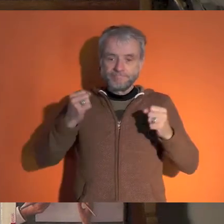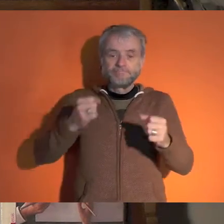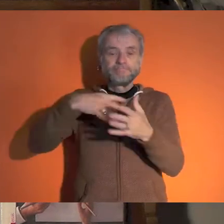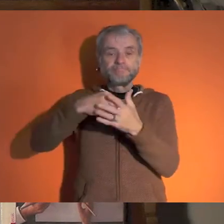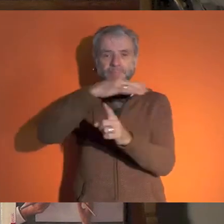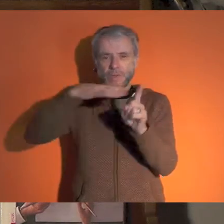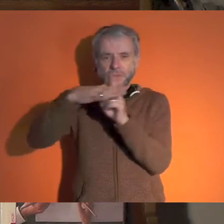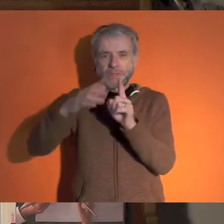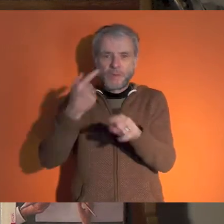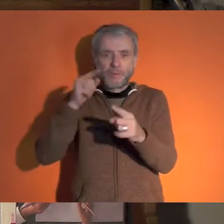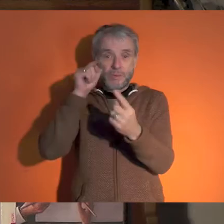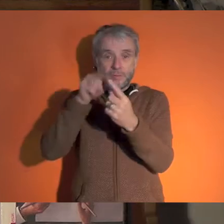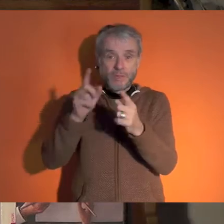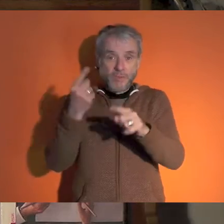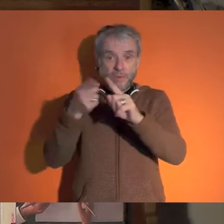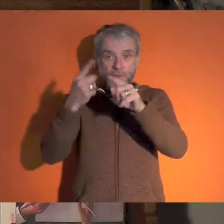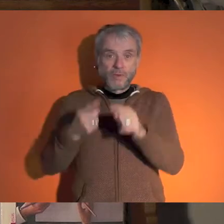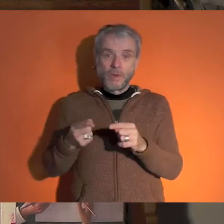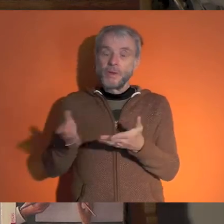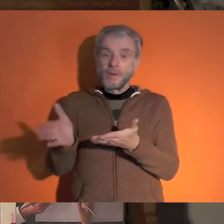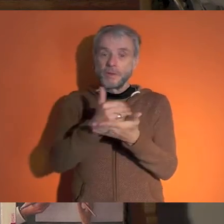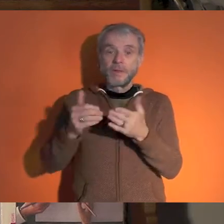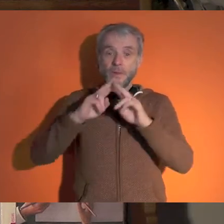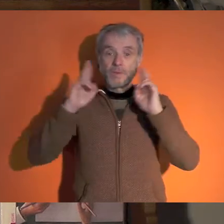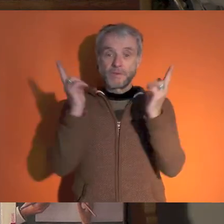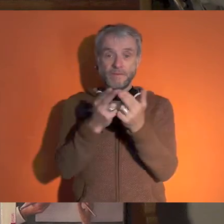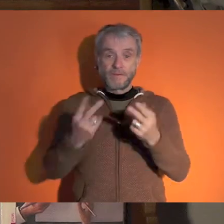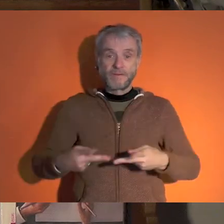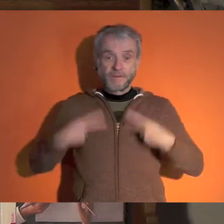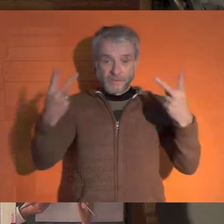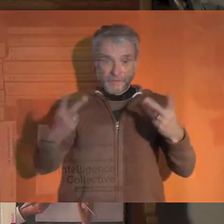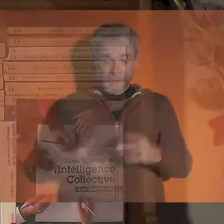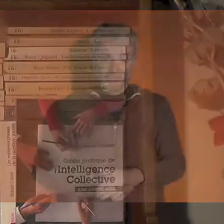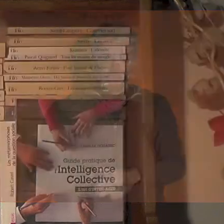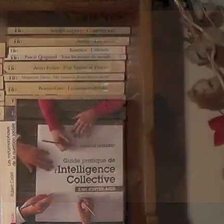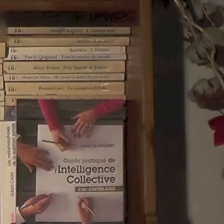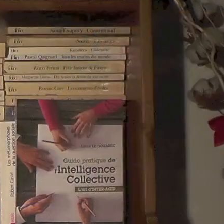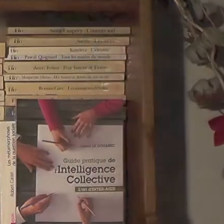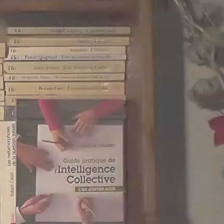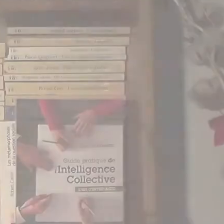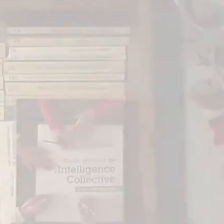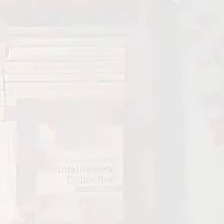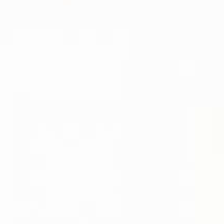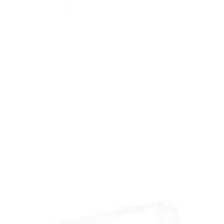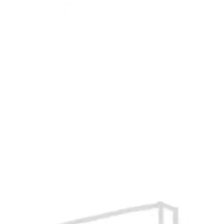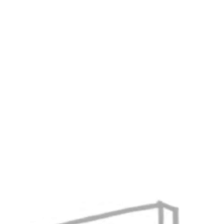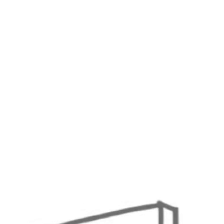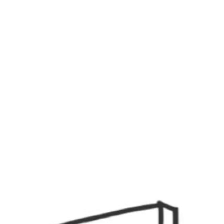du bénévolat, sur la place de l'engagement dans notre société. C'est un des objets du revenu universel d'existence.